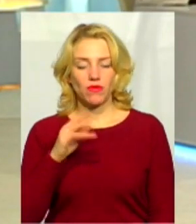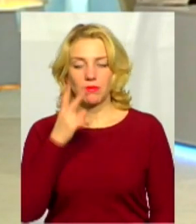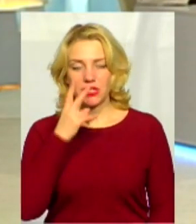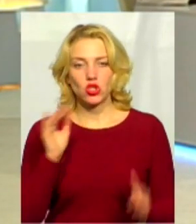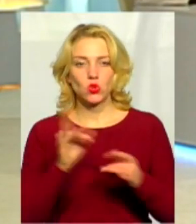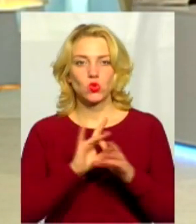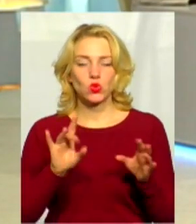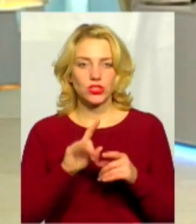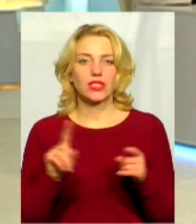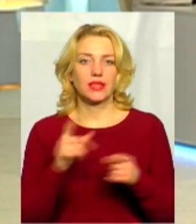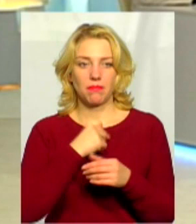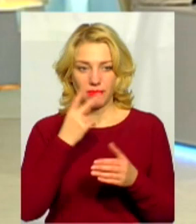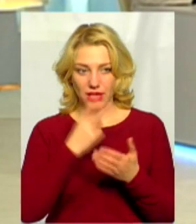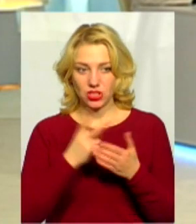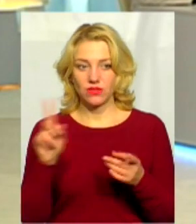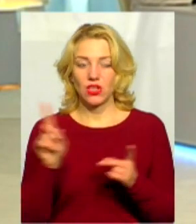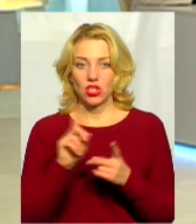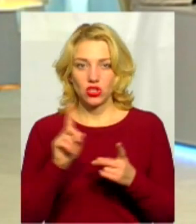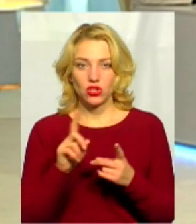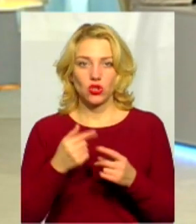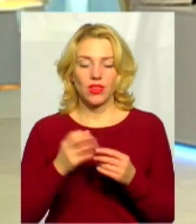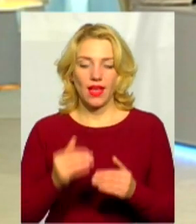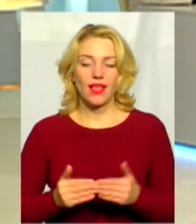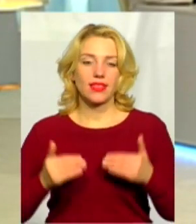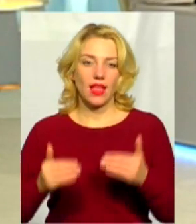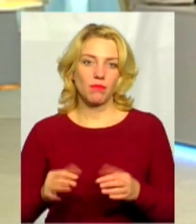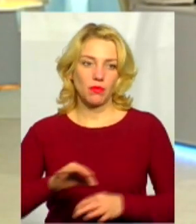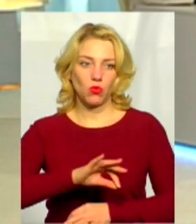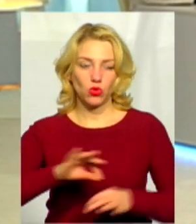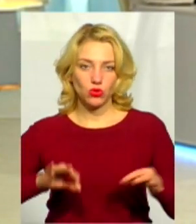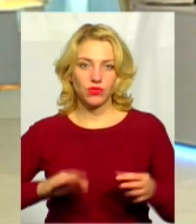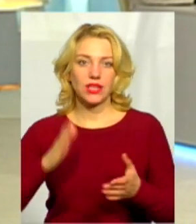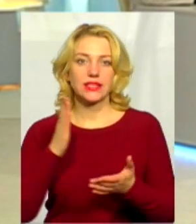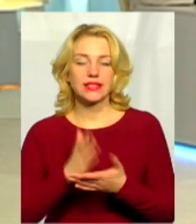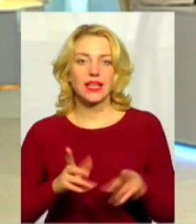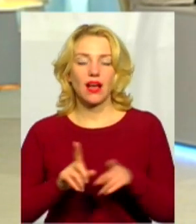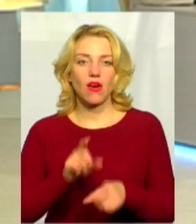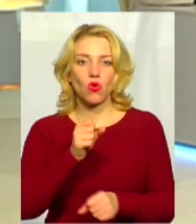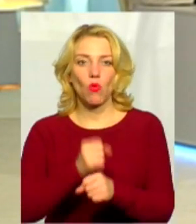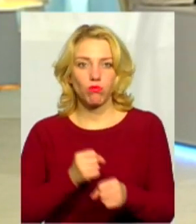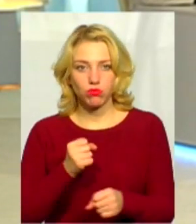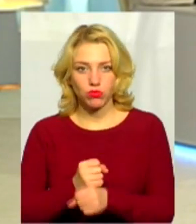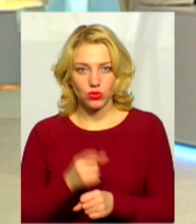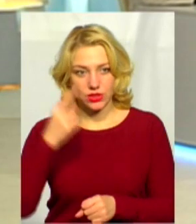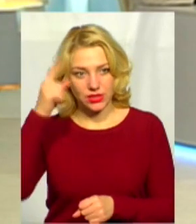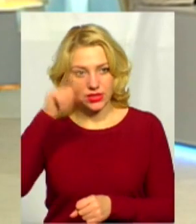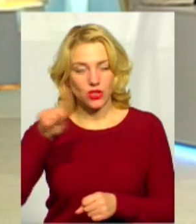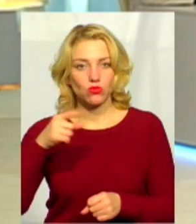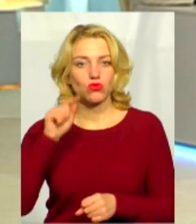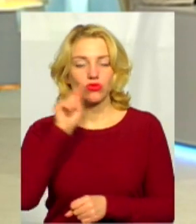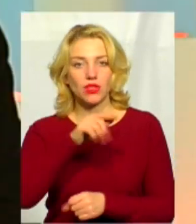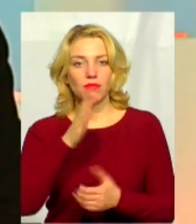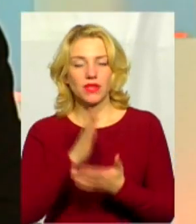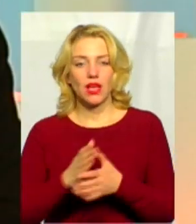сюжет. Я знаю, що вже на етапі проєктування йде така робота. Знаю, тому що там саме